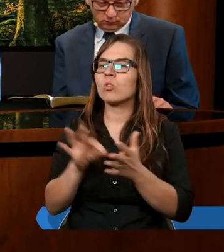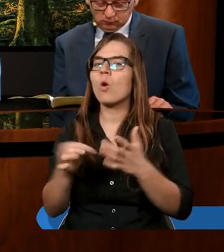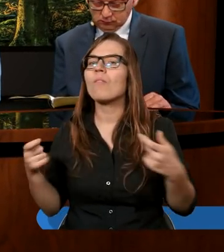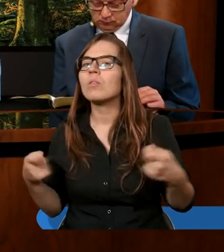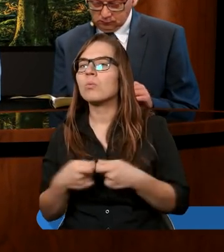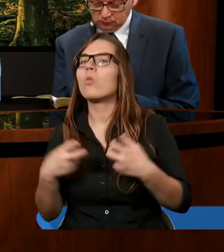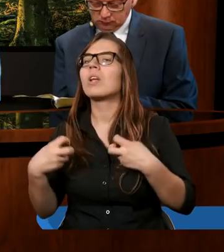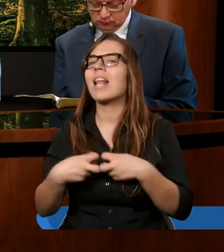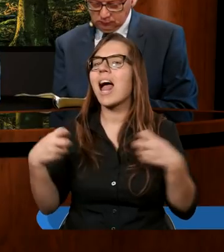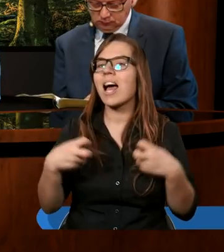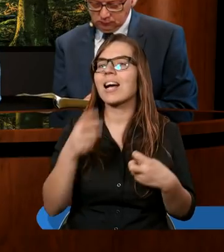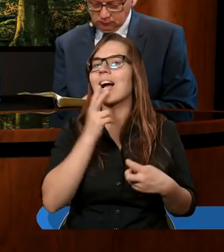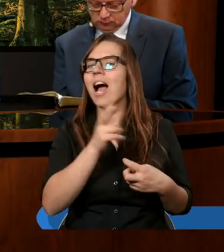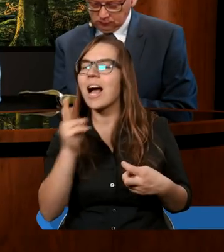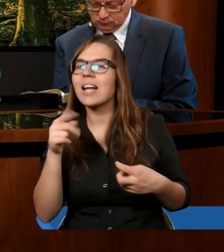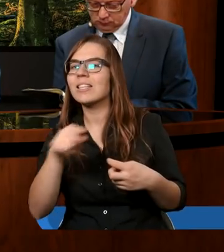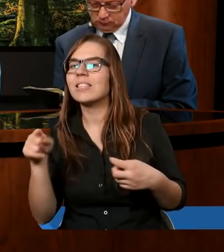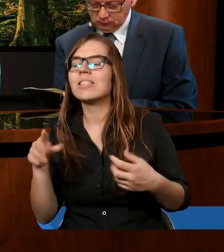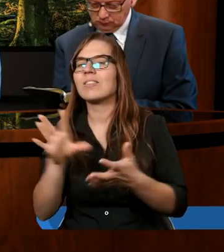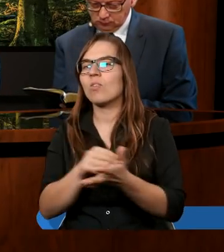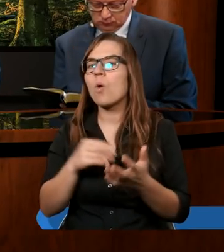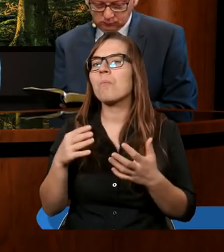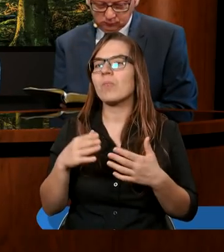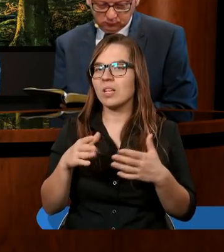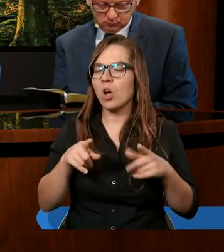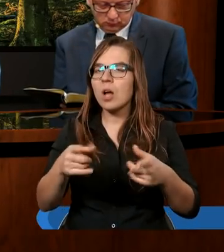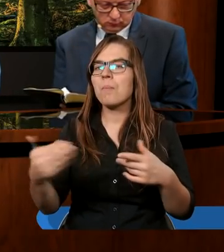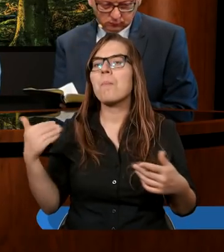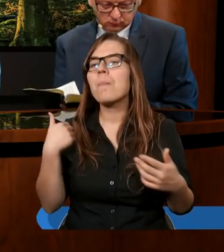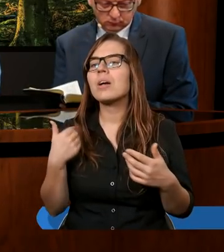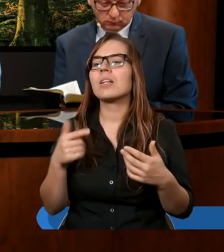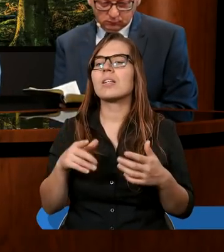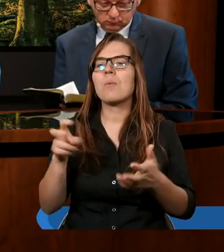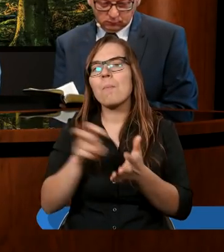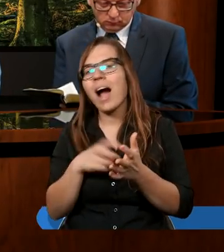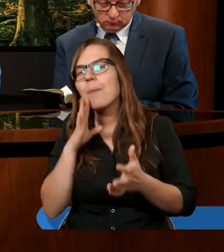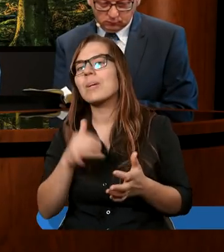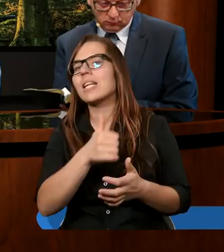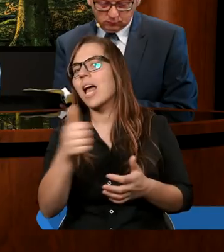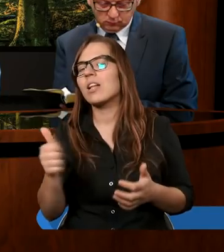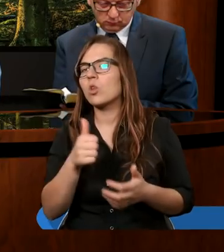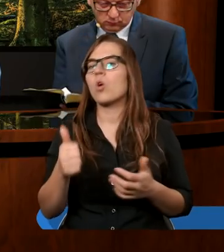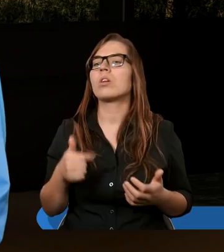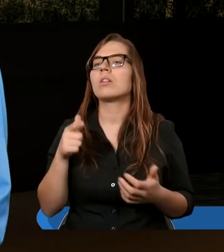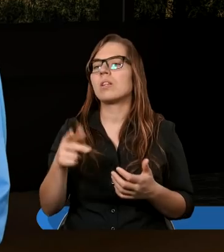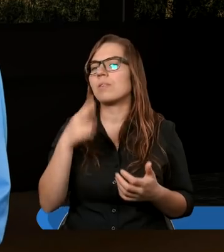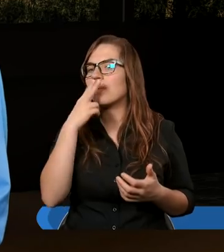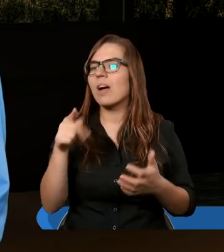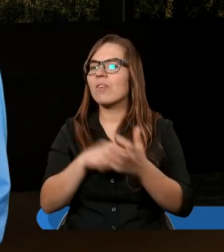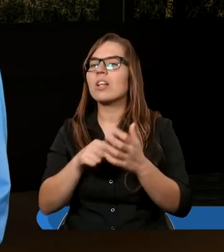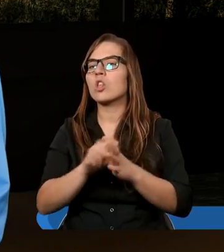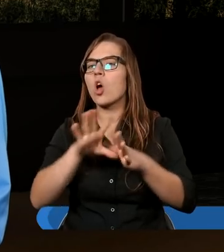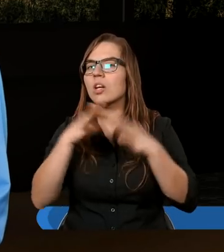cechą każdej z form organizacyjnych był jakiś wyraz jedności. Kiedy sobie popatrzymy na